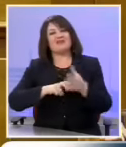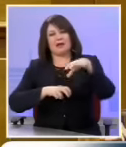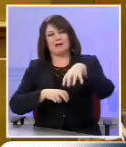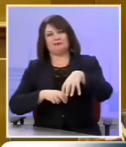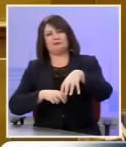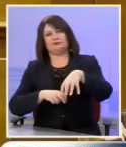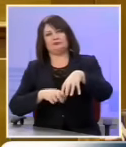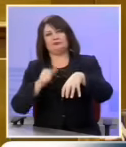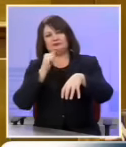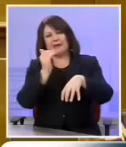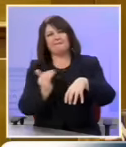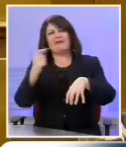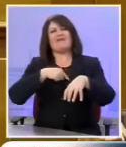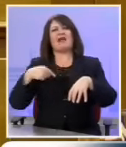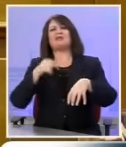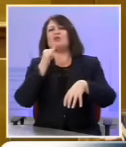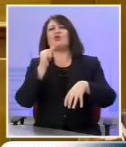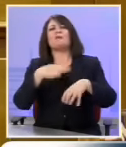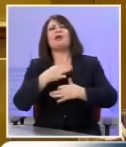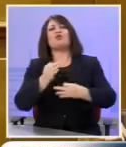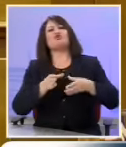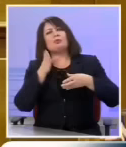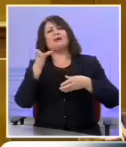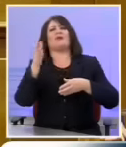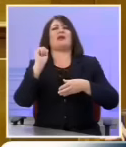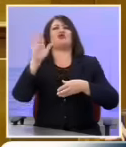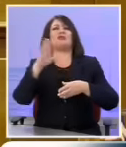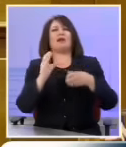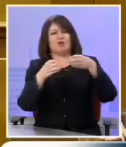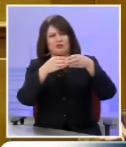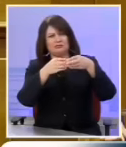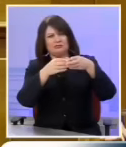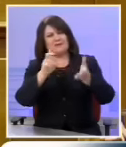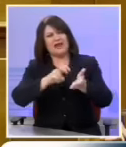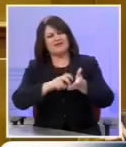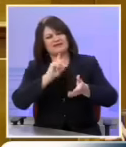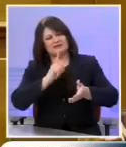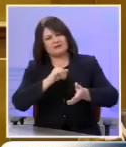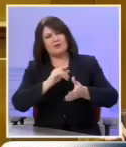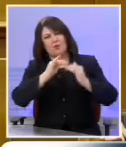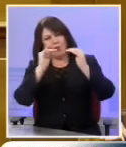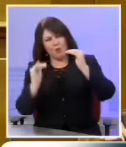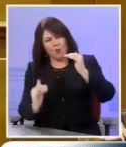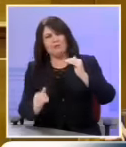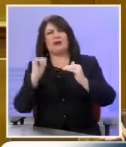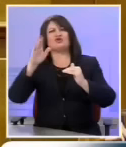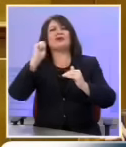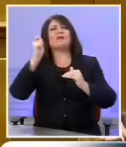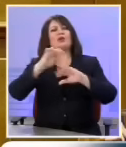μόνιμης αντιποσοπίας και όλοι οι άλλοι υποτάσσονται σε μια ενιαία εξωτερική πολιτική.